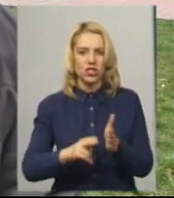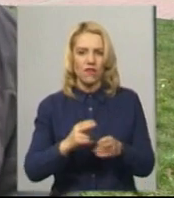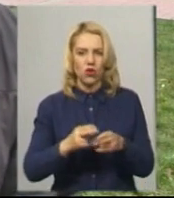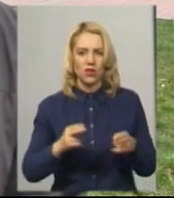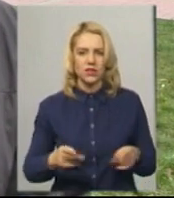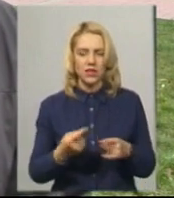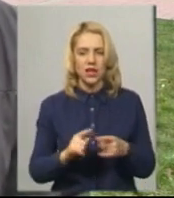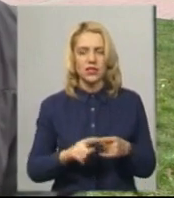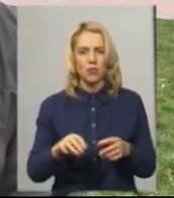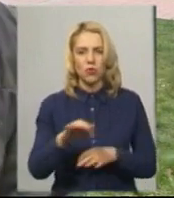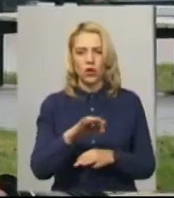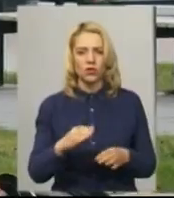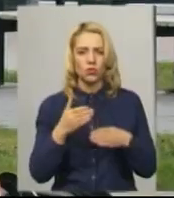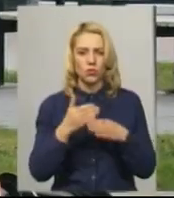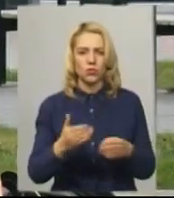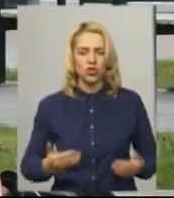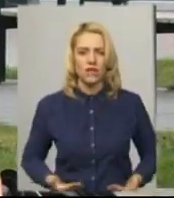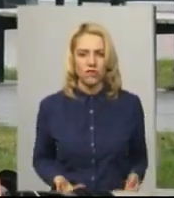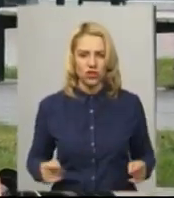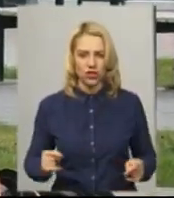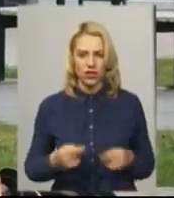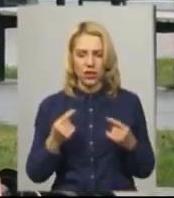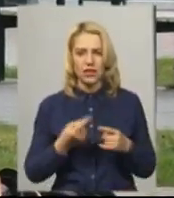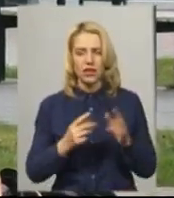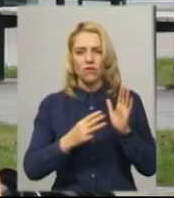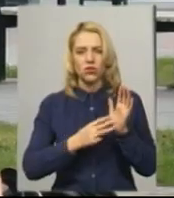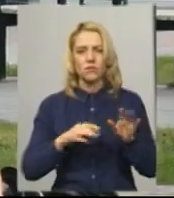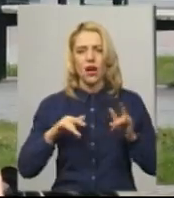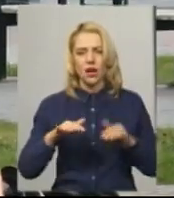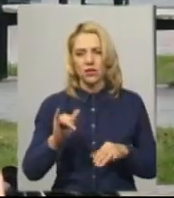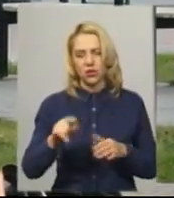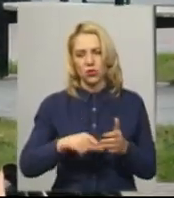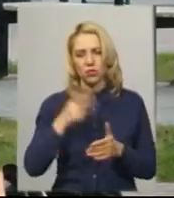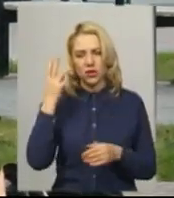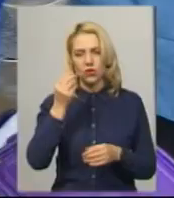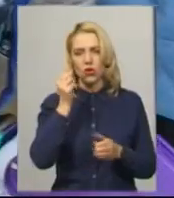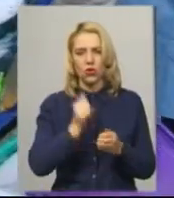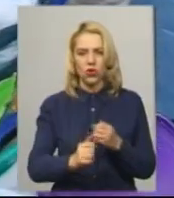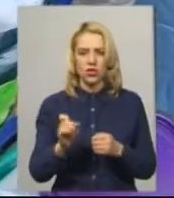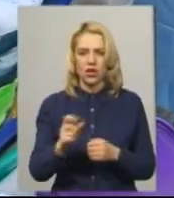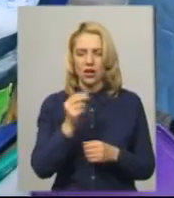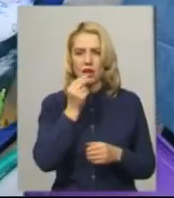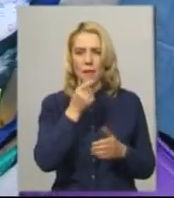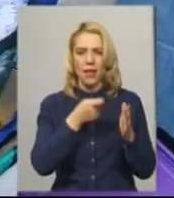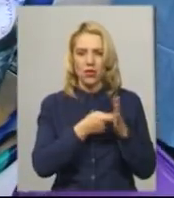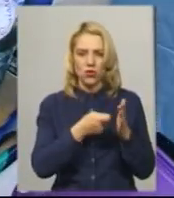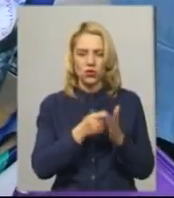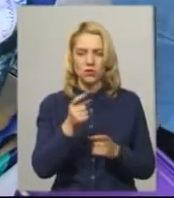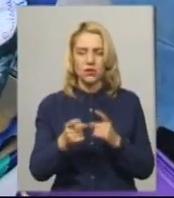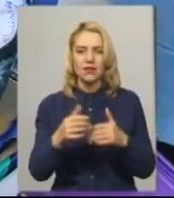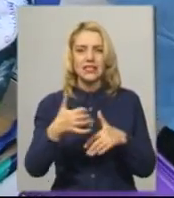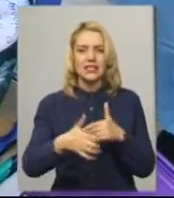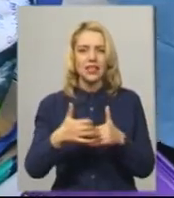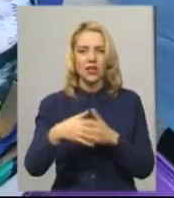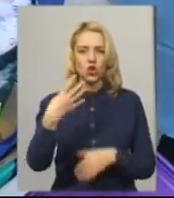називається «Допоможемо вижити». Це восьма така акція, Хмельницькому. Кожного разу меню змінюється. В середньому розраховано на 40 порцій, каже волонтер